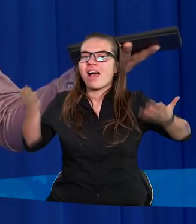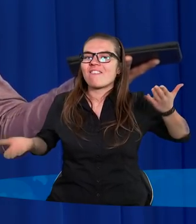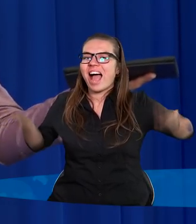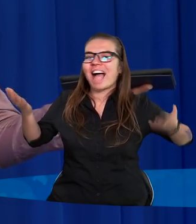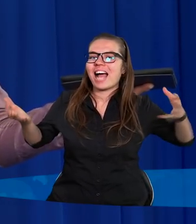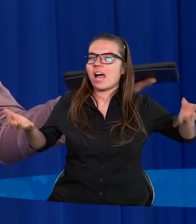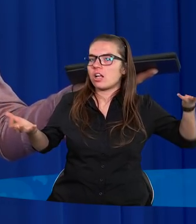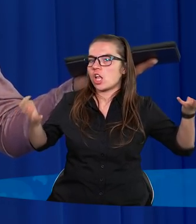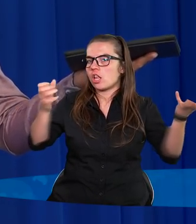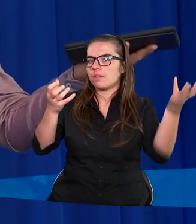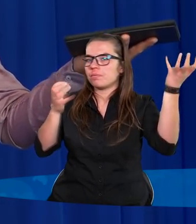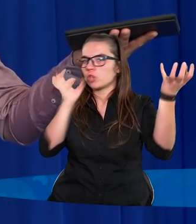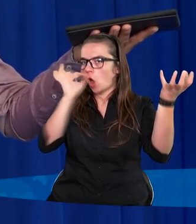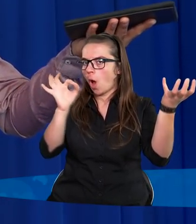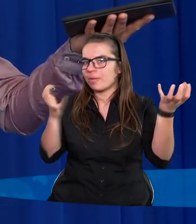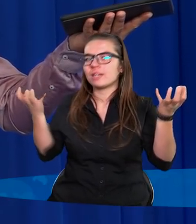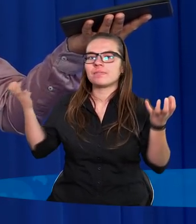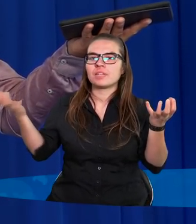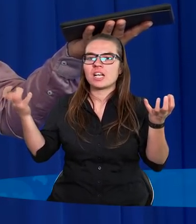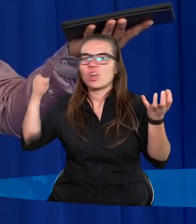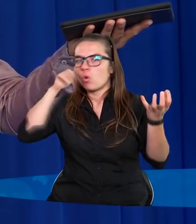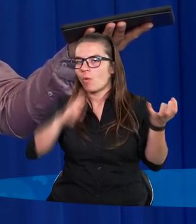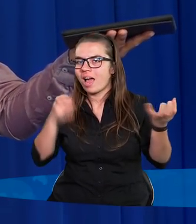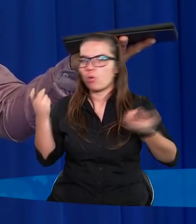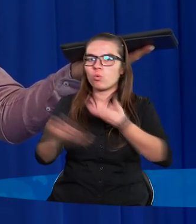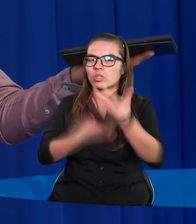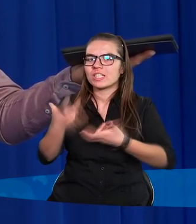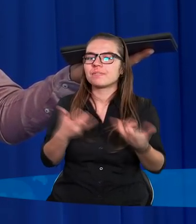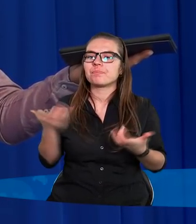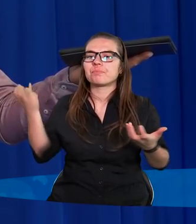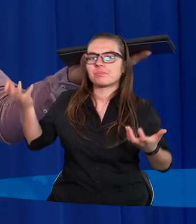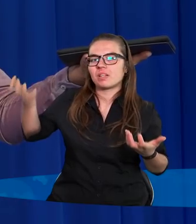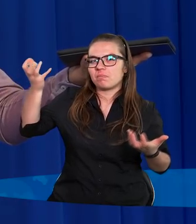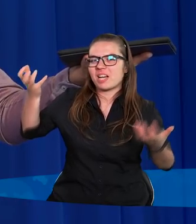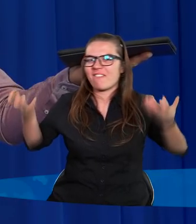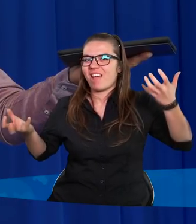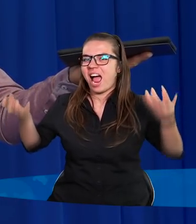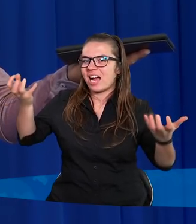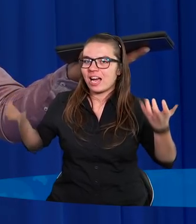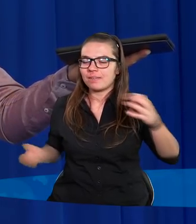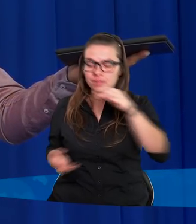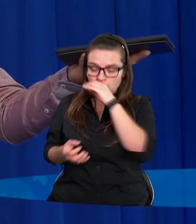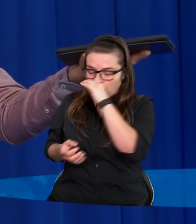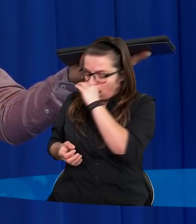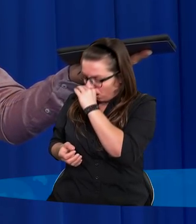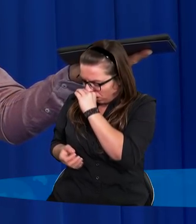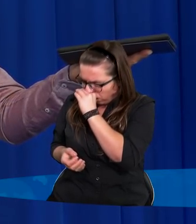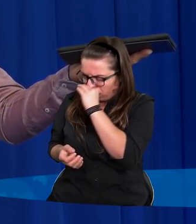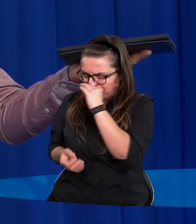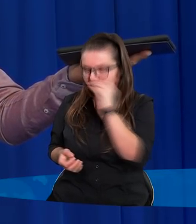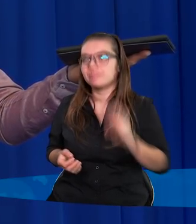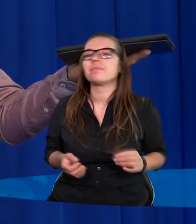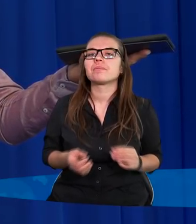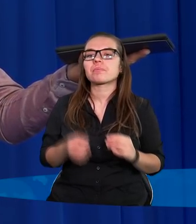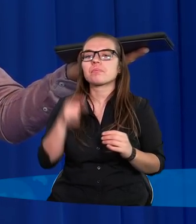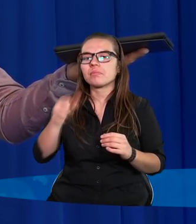dobre i złe uczynki człowieka mają być zważone. Jeżeli przeważy jednym, chociażby jednym, no to wtedy będzie dobrze. Jakby